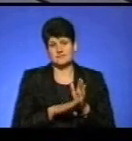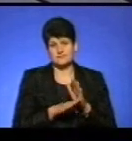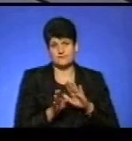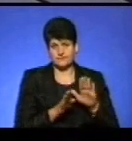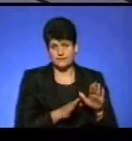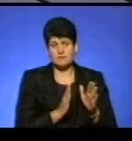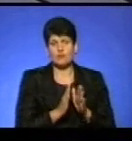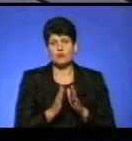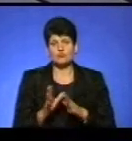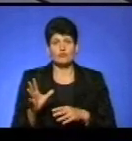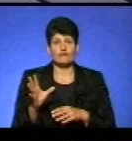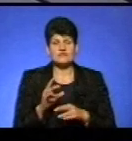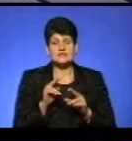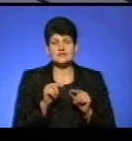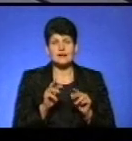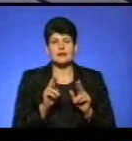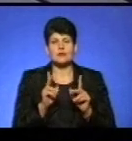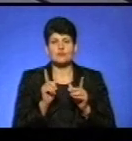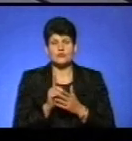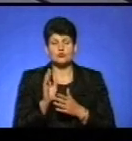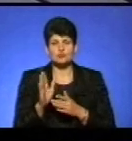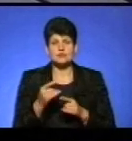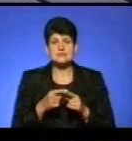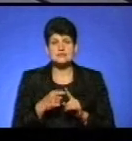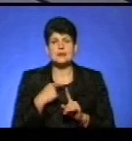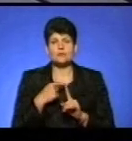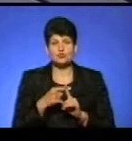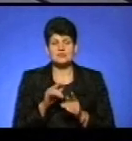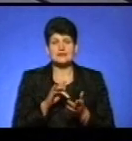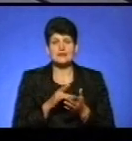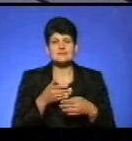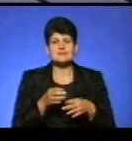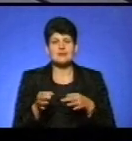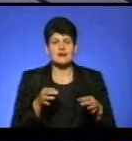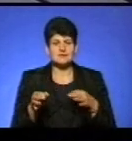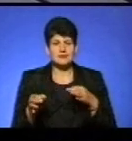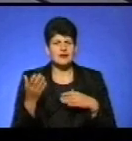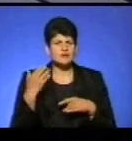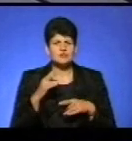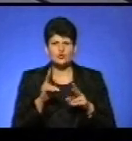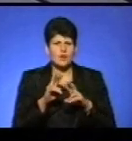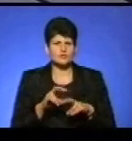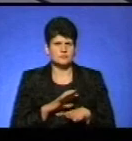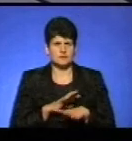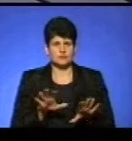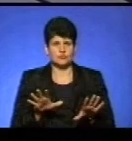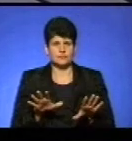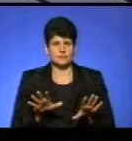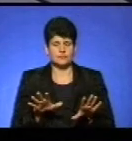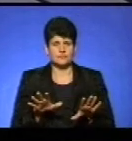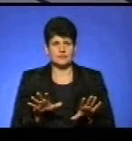впорядковуємо повністю все, як воно повинно бути. І це і плюс децентралізації. Тому що, повірте мені, раніше ніхто не аналізував. Ніхто